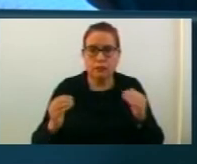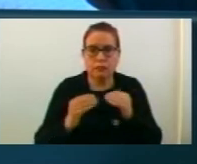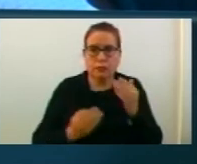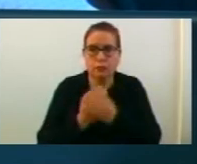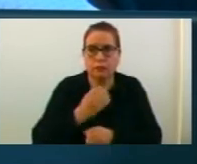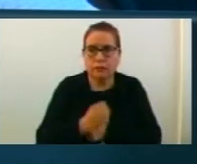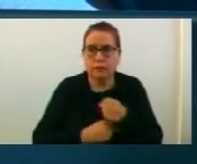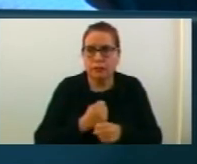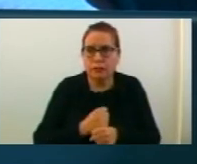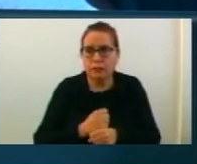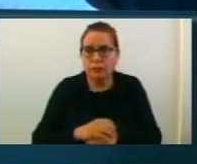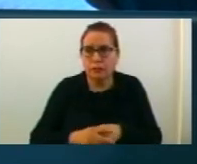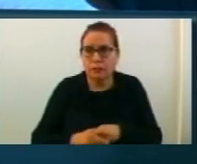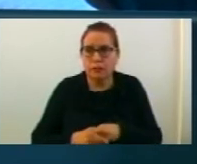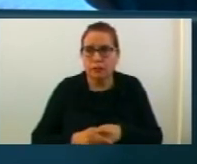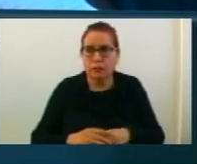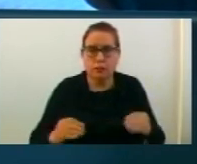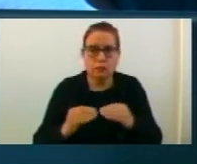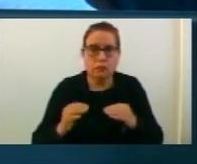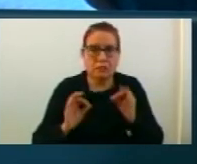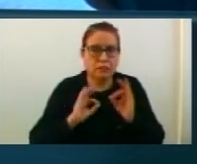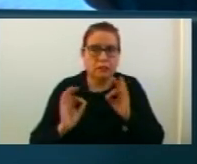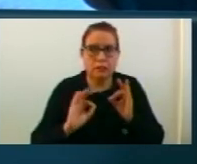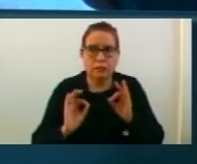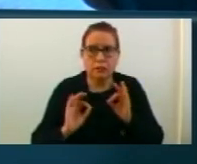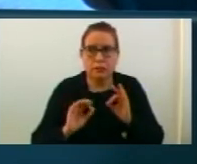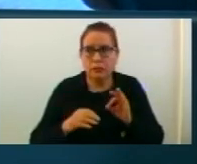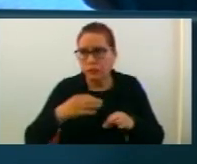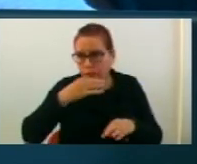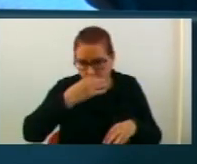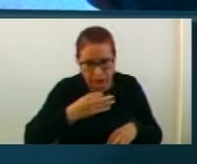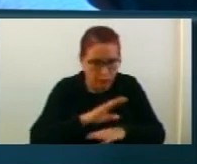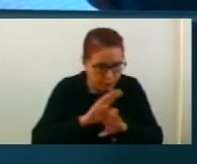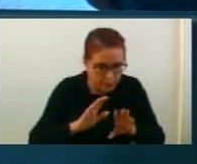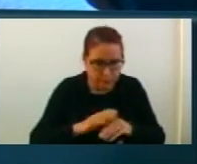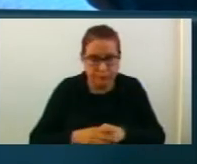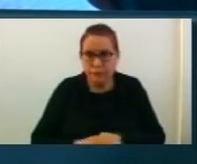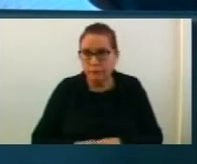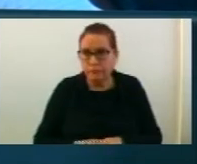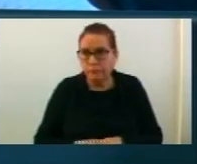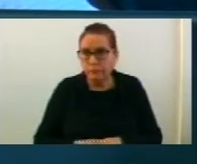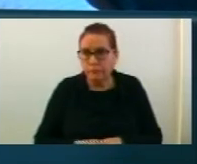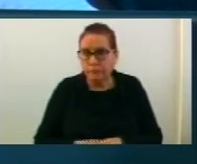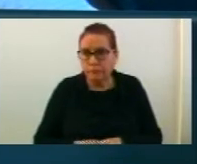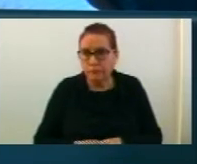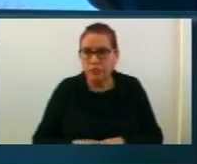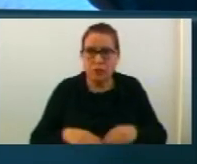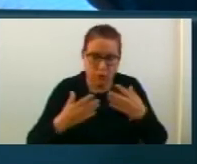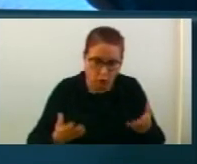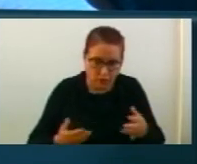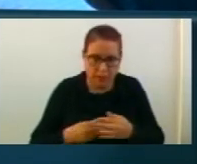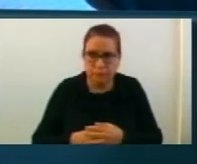нови вработувања, а истите, зошто не са реализирани, не унафлегуваме во тоа. Ние сме овде